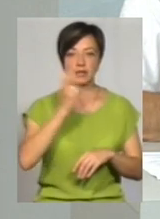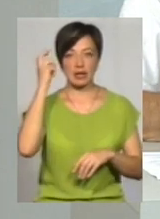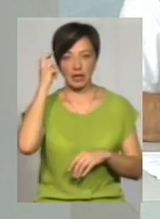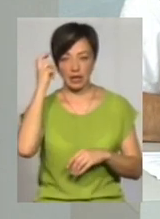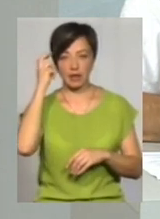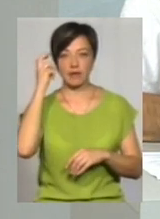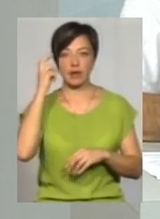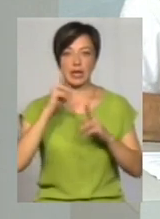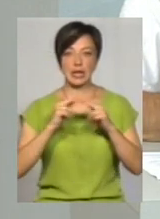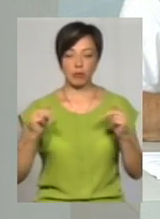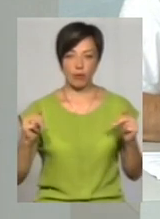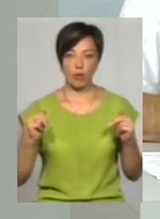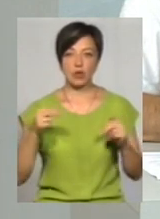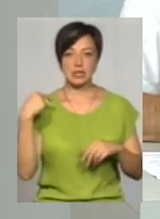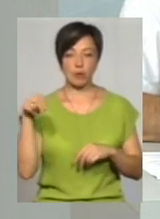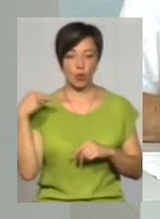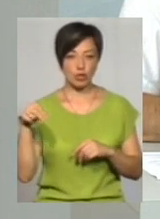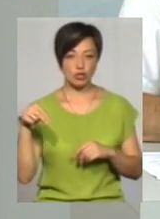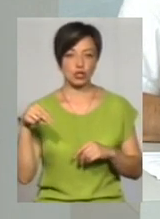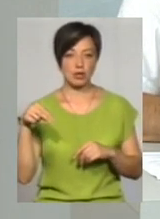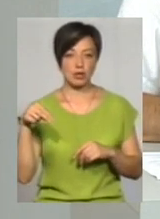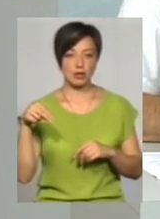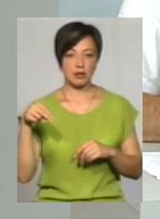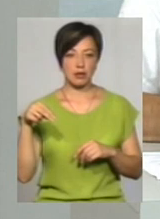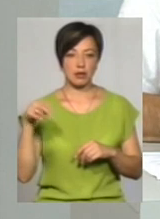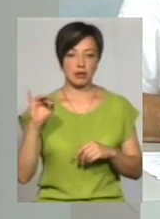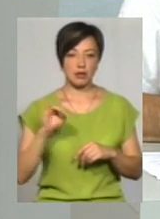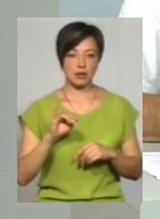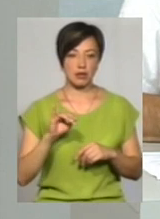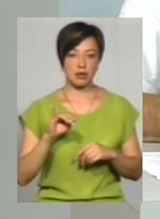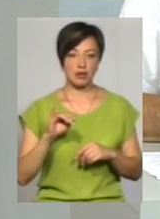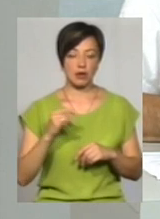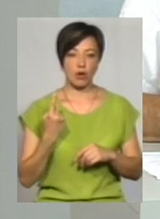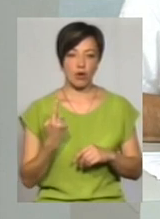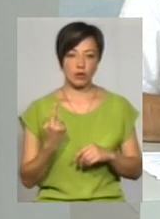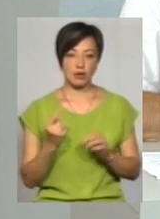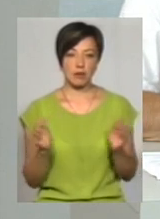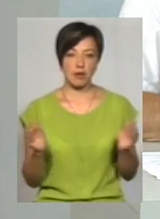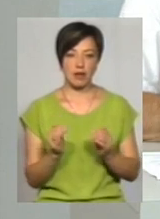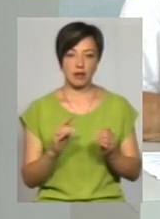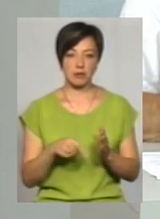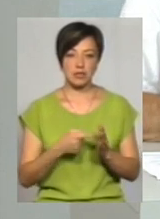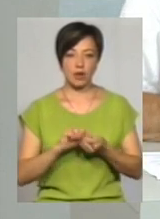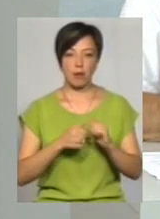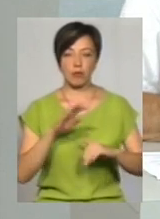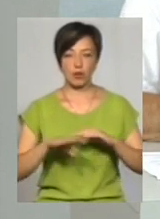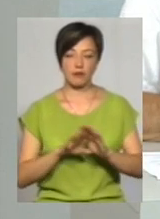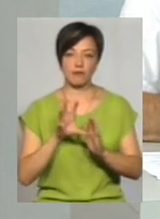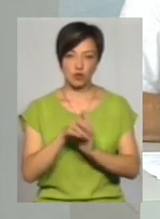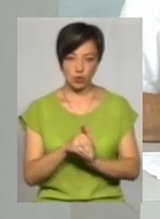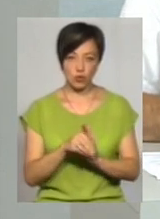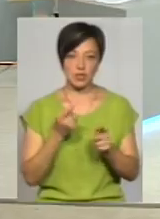Київ, Дніпр, Запоріжжя. І одне маленьке статичне місто Кам'янець-Подільське вийшло